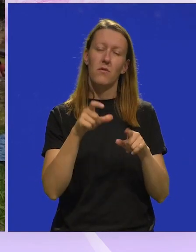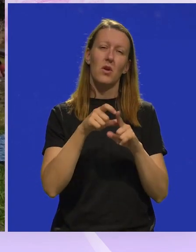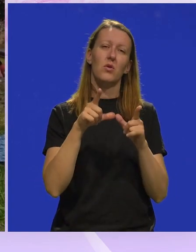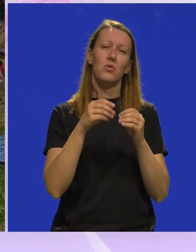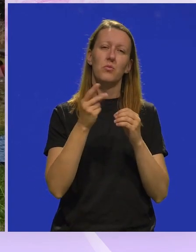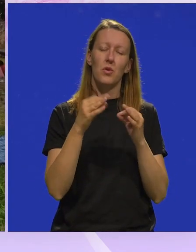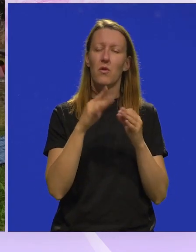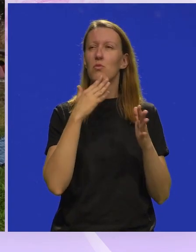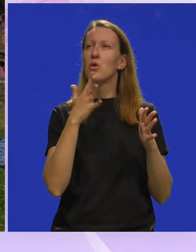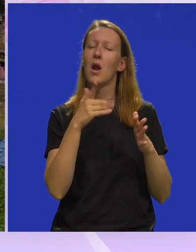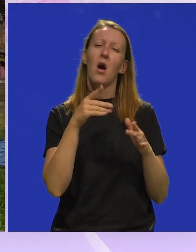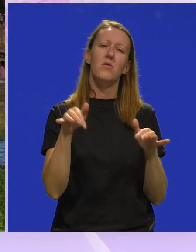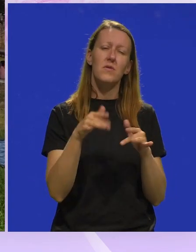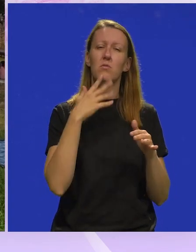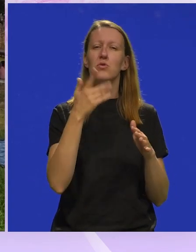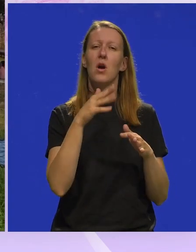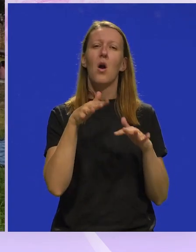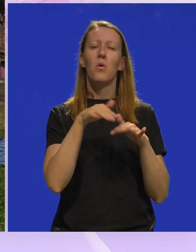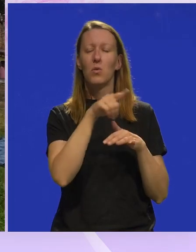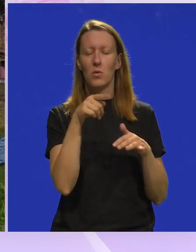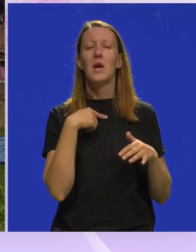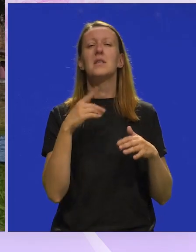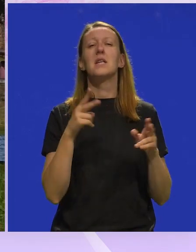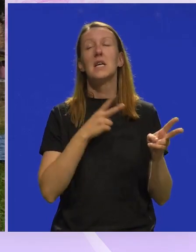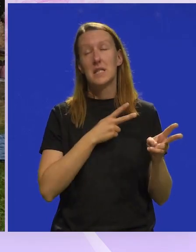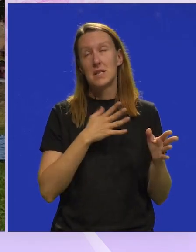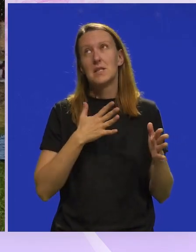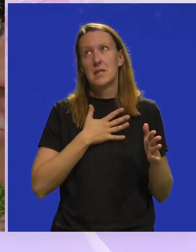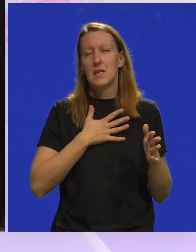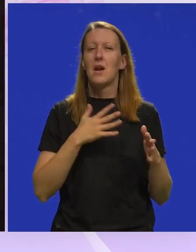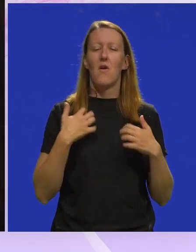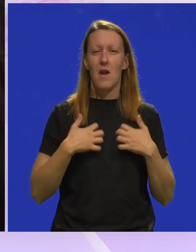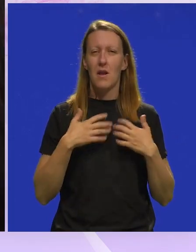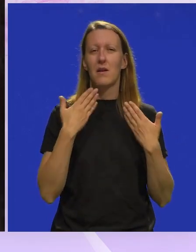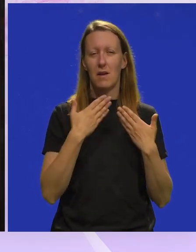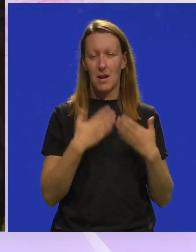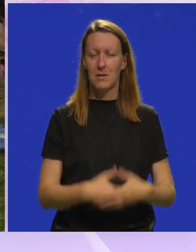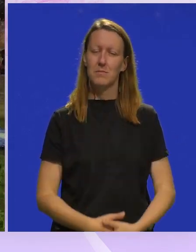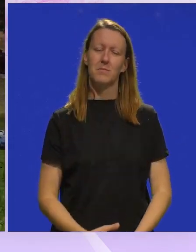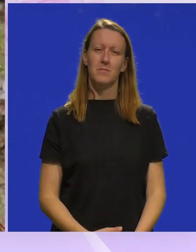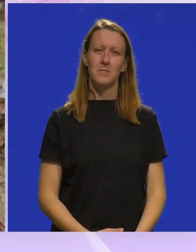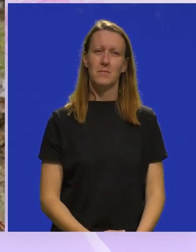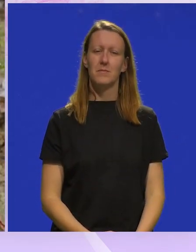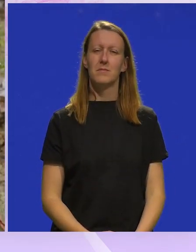na Dobrovi, možda i nekao izvođača, možda kao publiku? Ja se iskreno nadam. Hvala ti puno. Hvala vam.